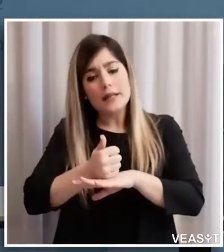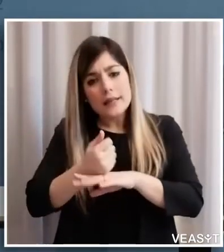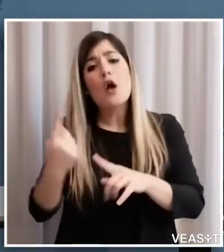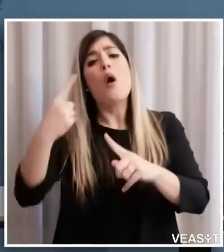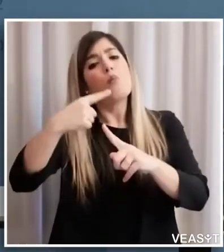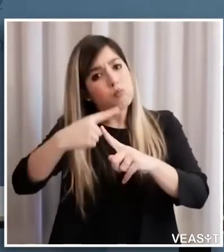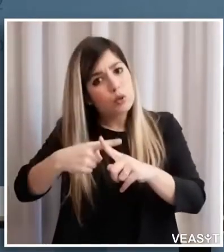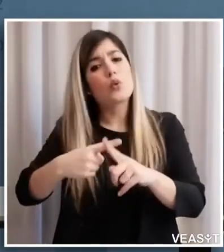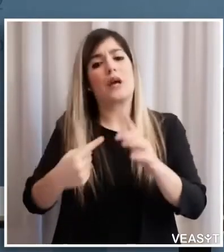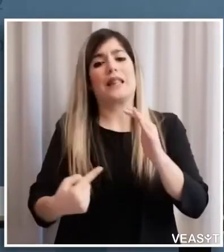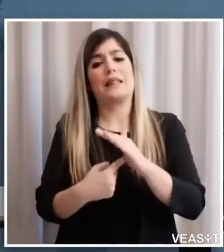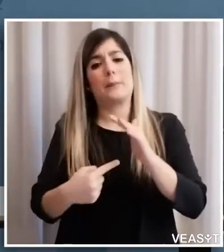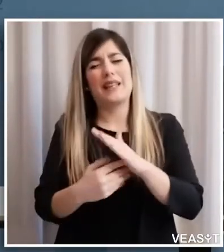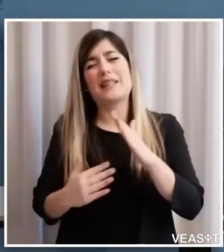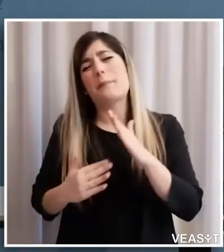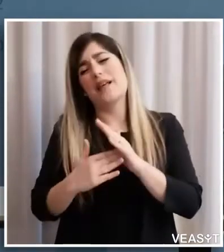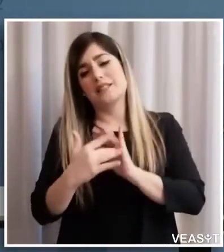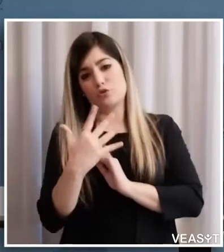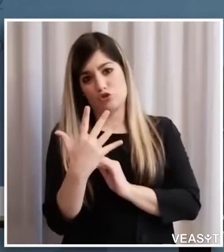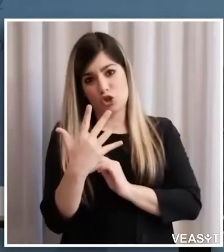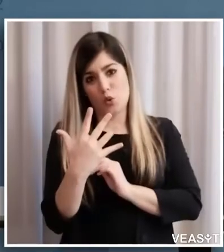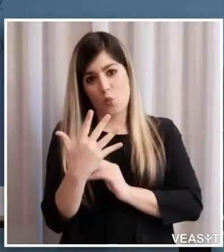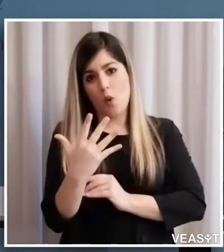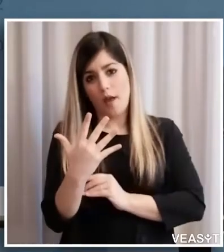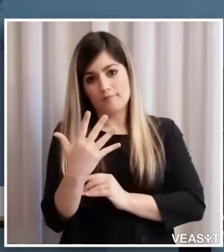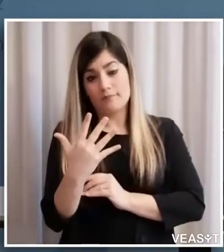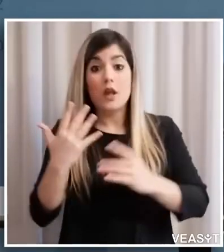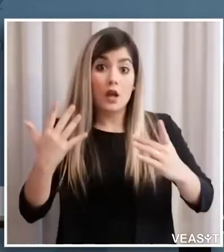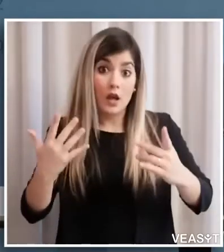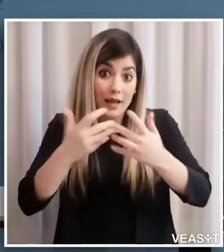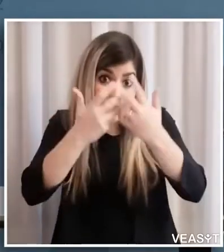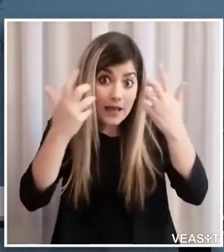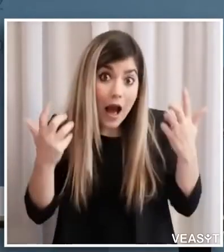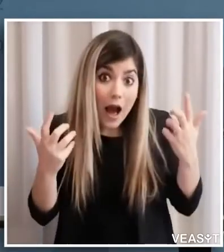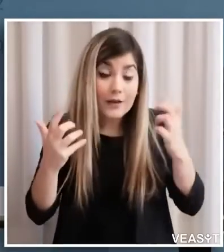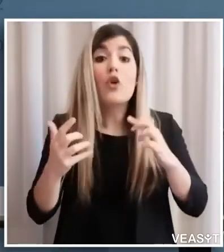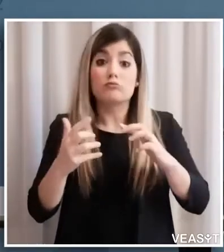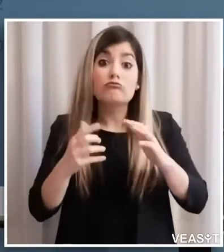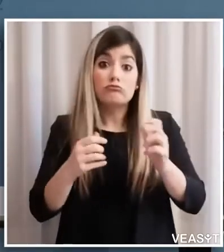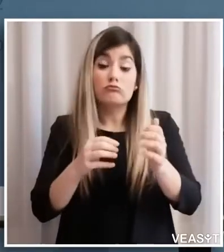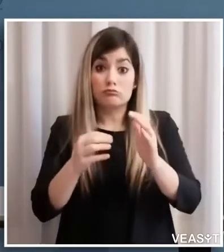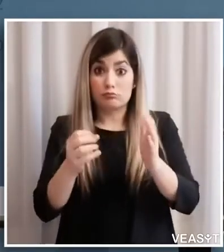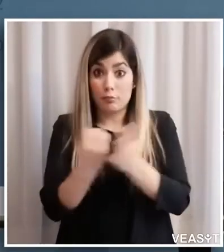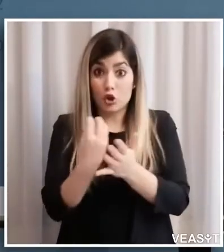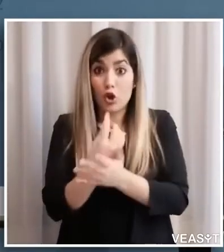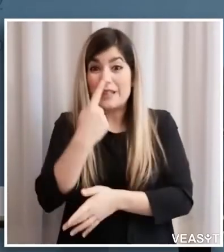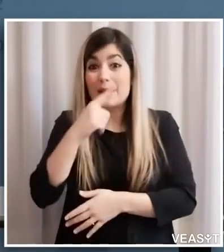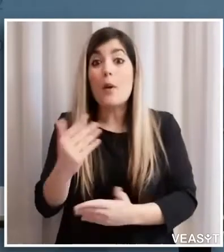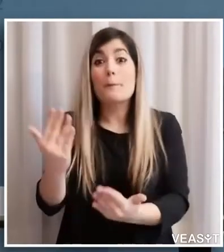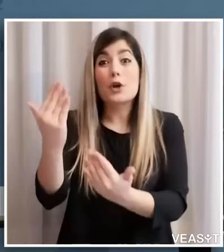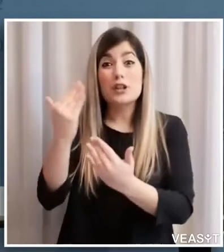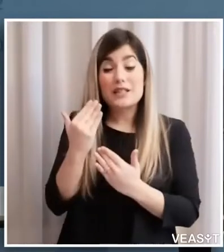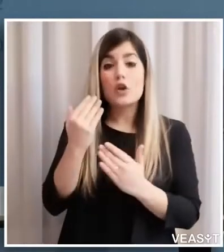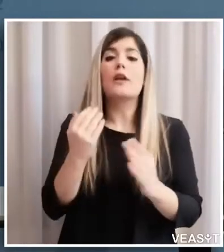persone che possono collaborare, ovviamente adottando tutti i sistemi di protezione che sono previsti